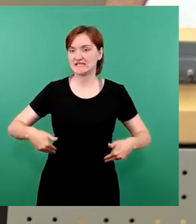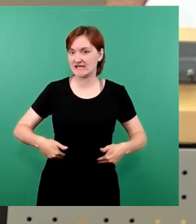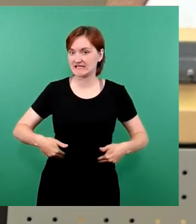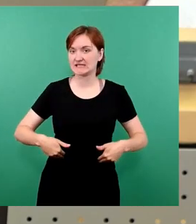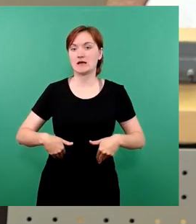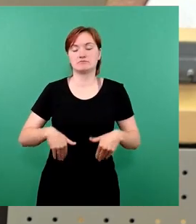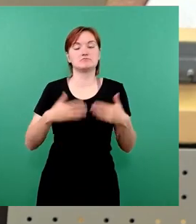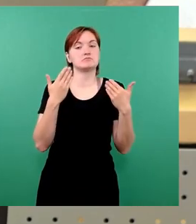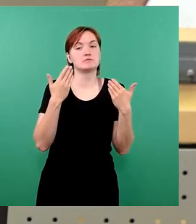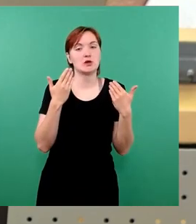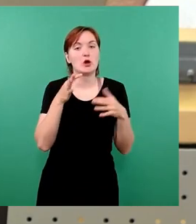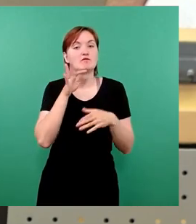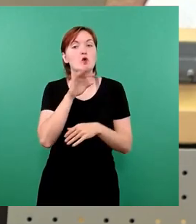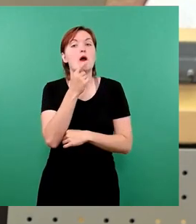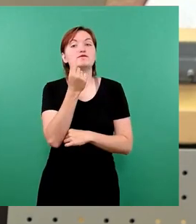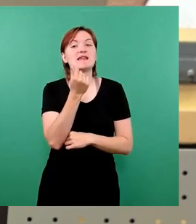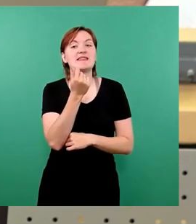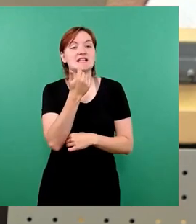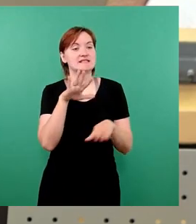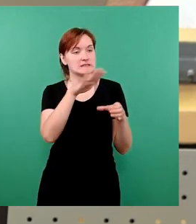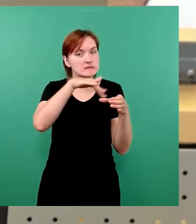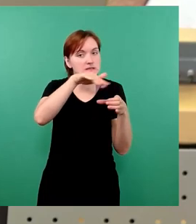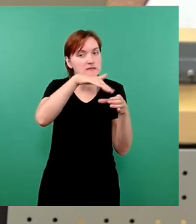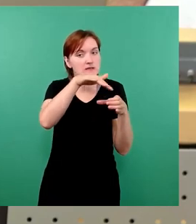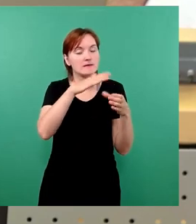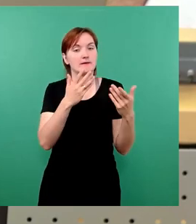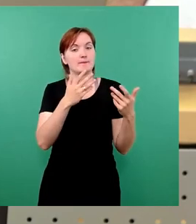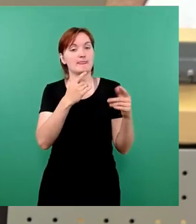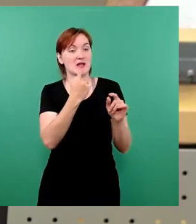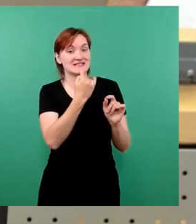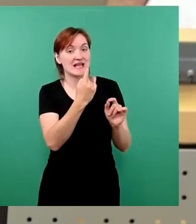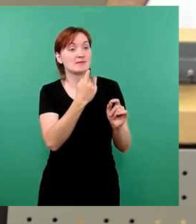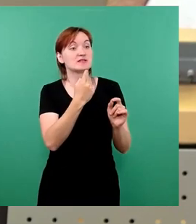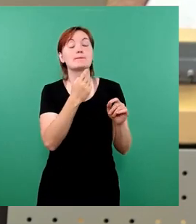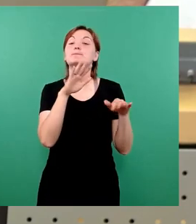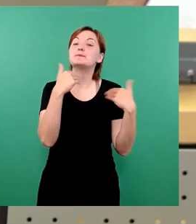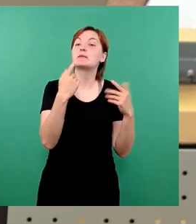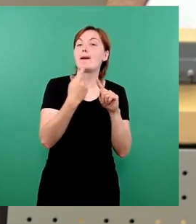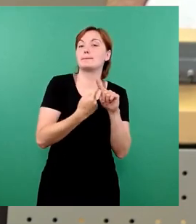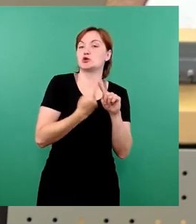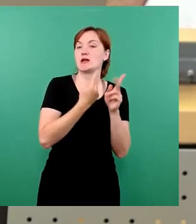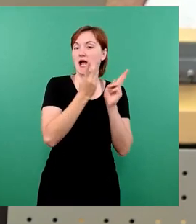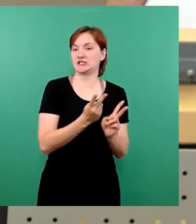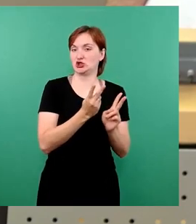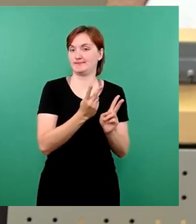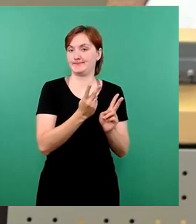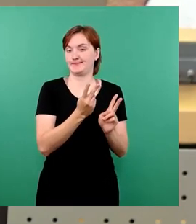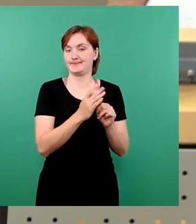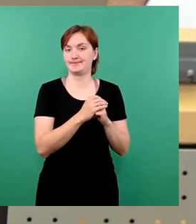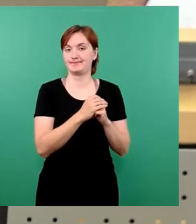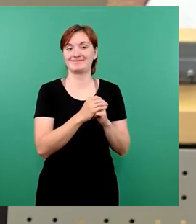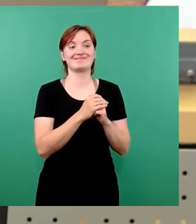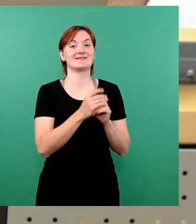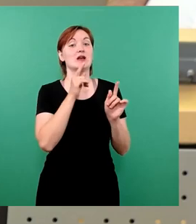für das Finanzwesen und die hat Sonderrechte. Und die haben wir im